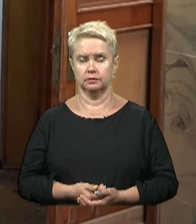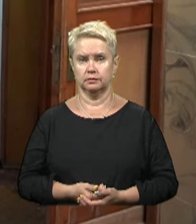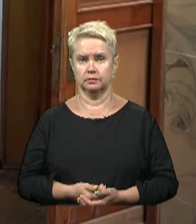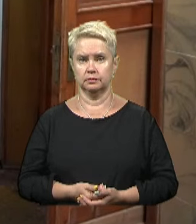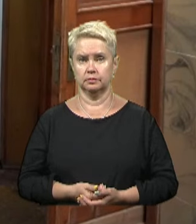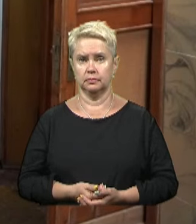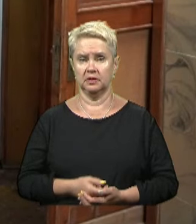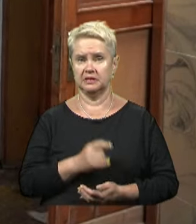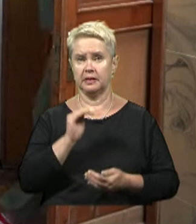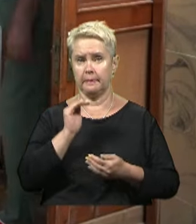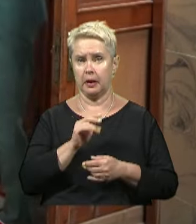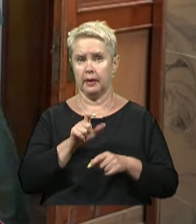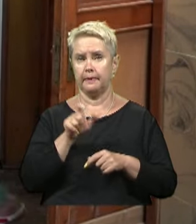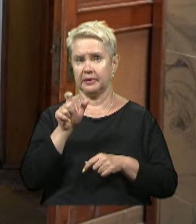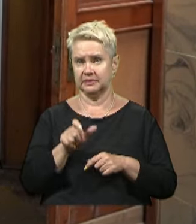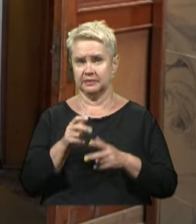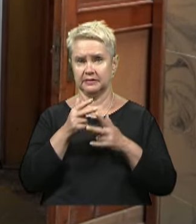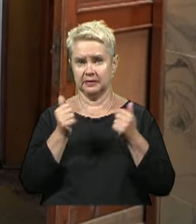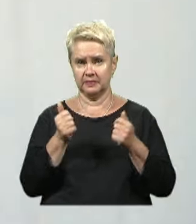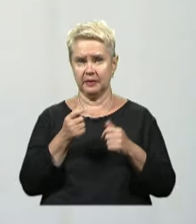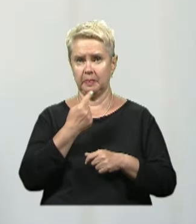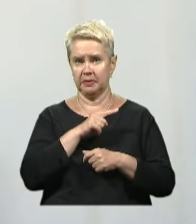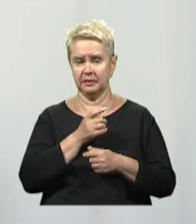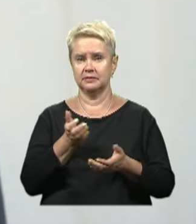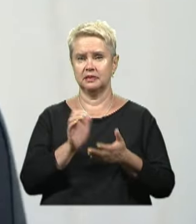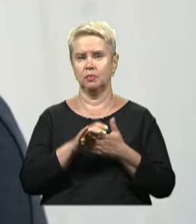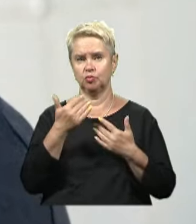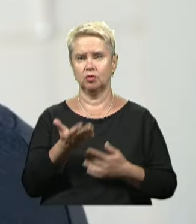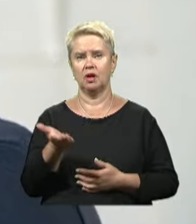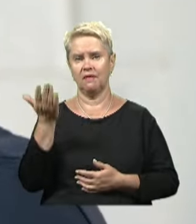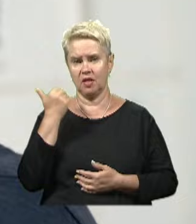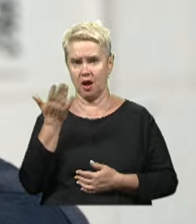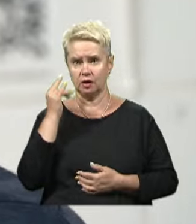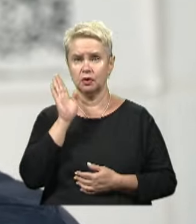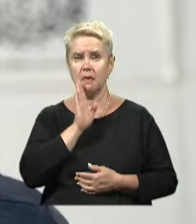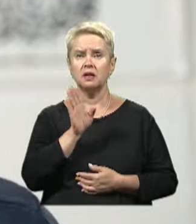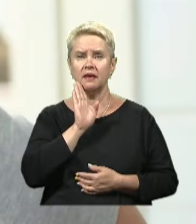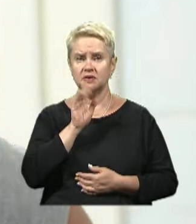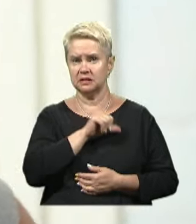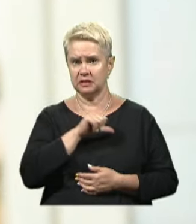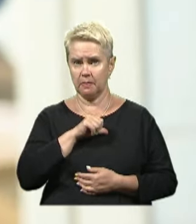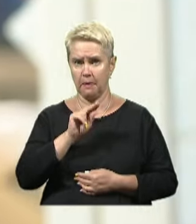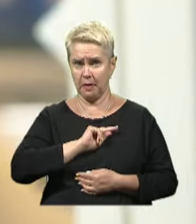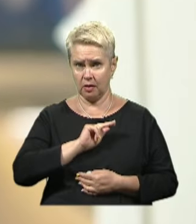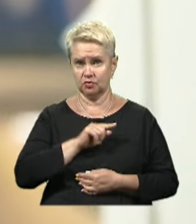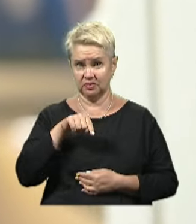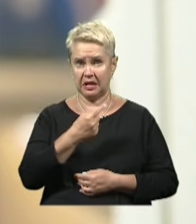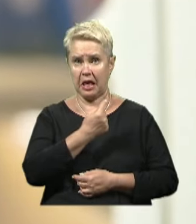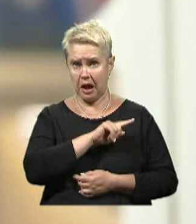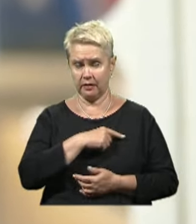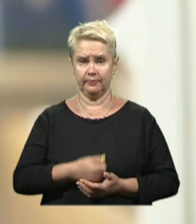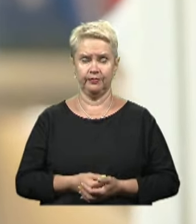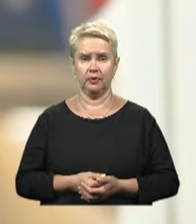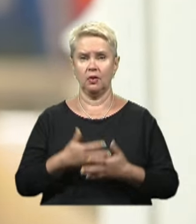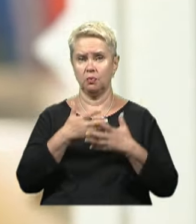Із маленькою пацієнткою зізнаються медики, знайомі вже давно. Раніше мати дівчинки сама працювала у цій лікарні.